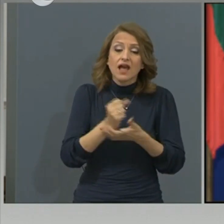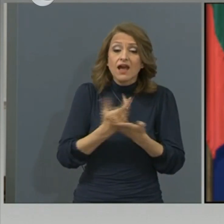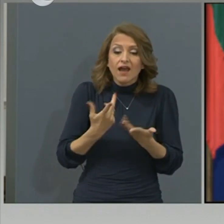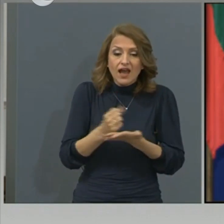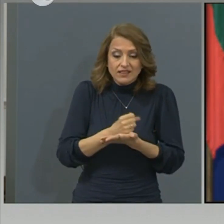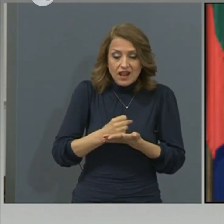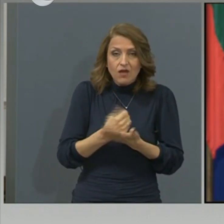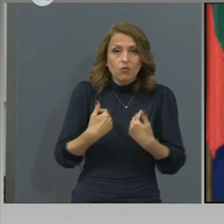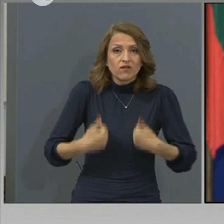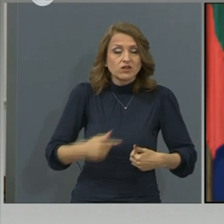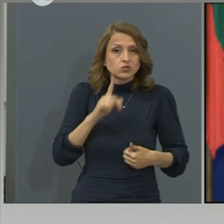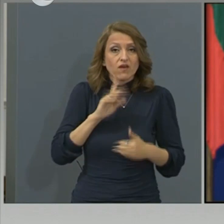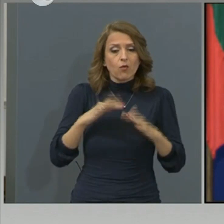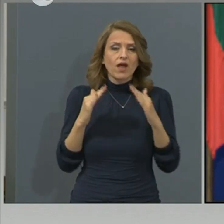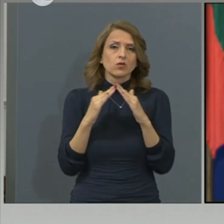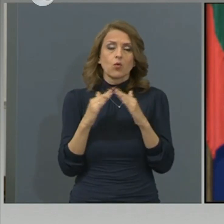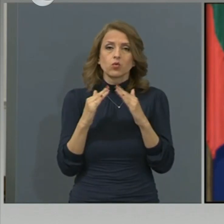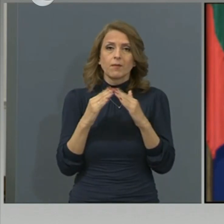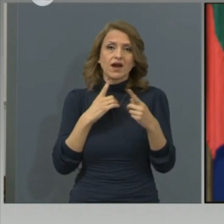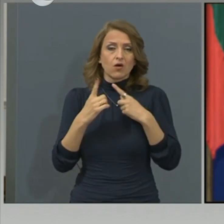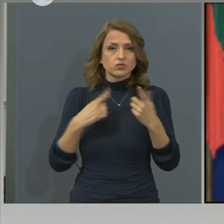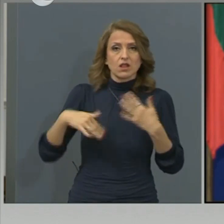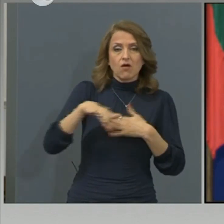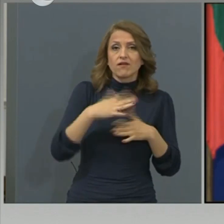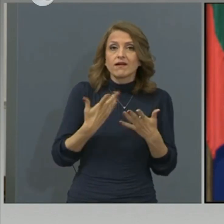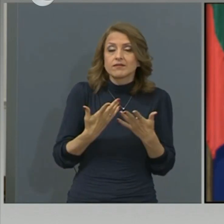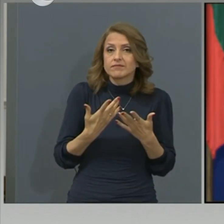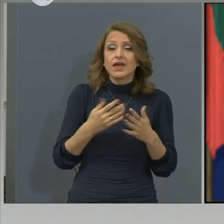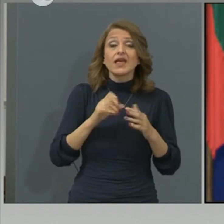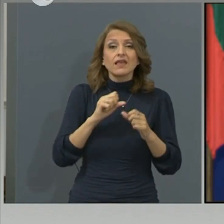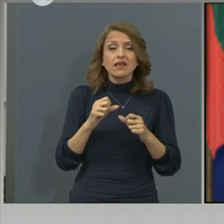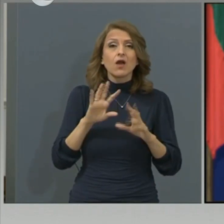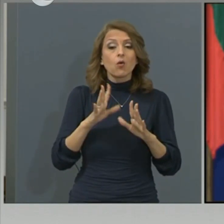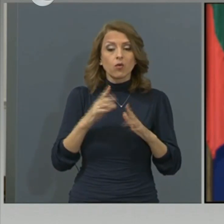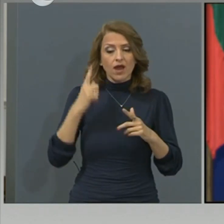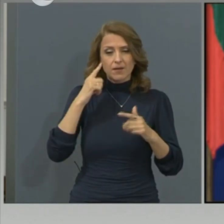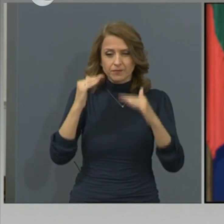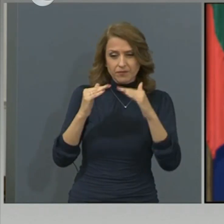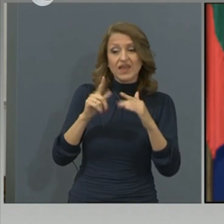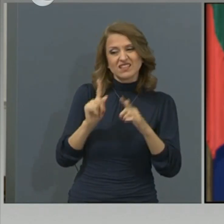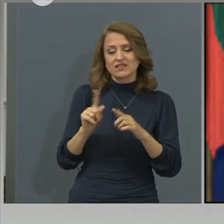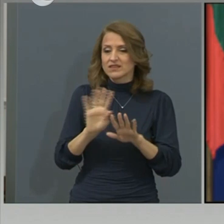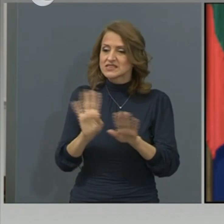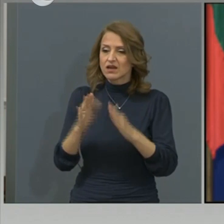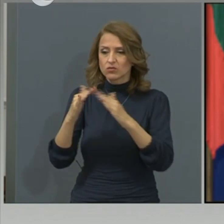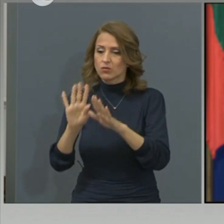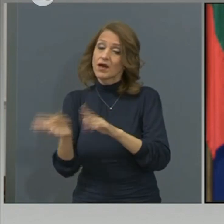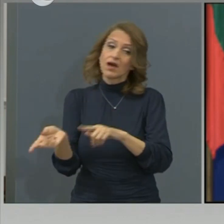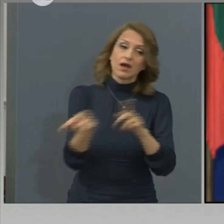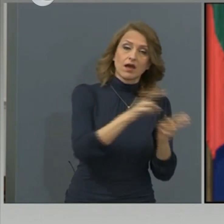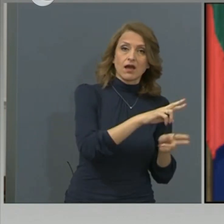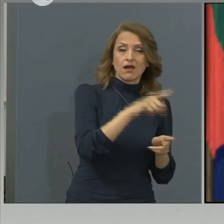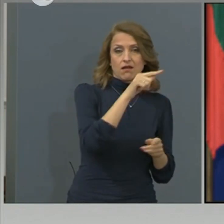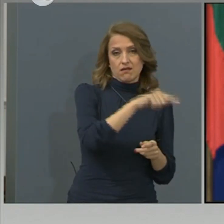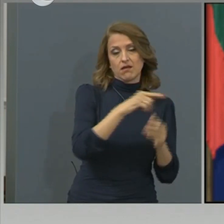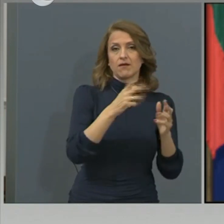за леките случаи, и кога се преценява, че трябва да постъпят в болница? Доцент Попов е